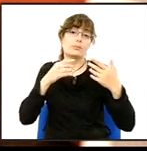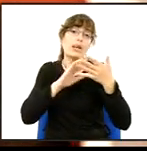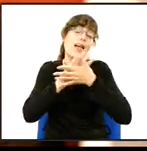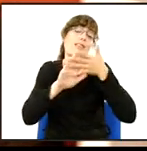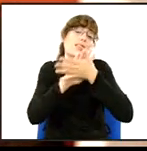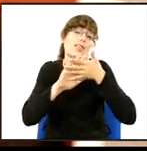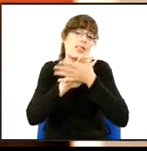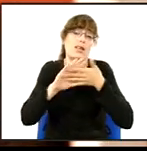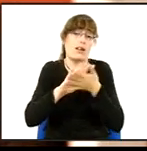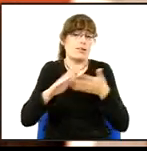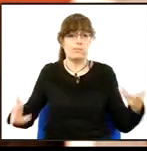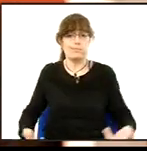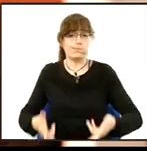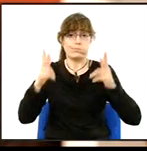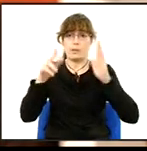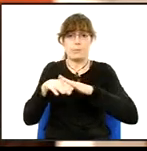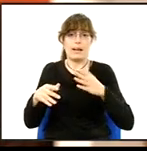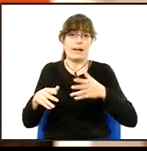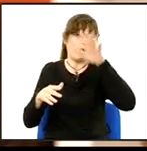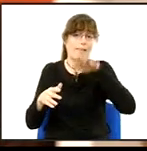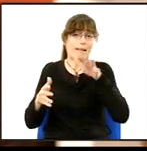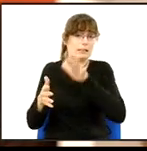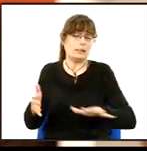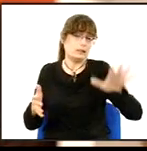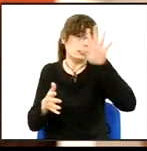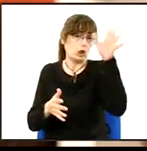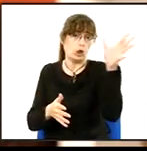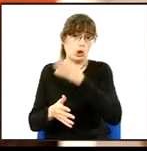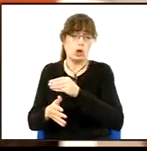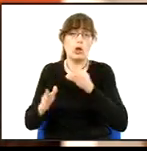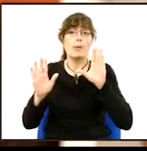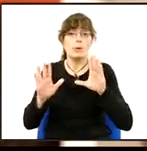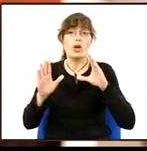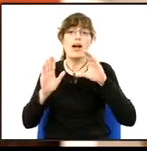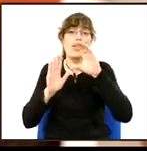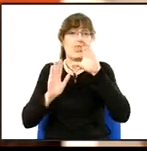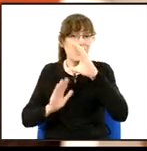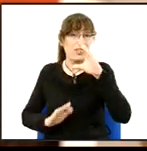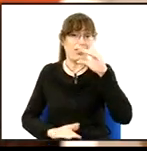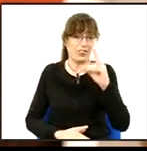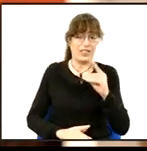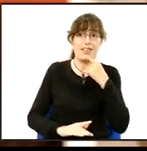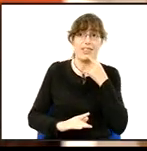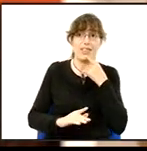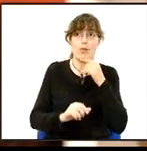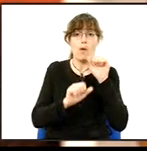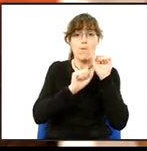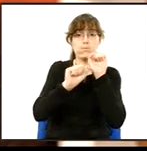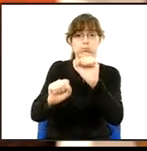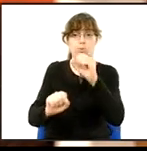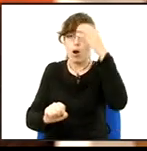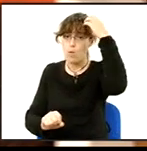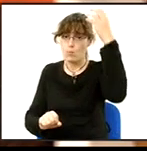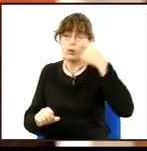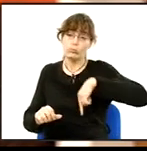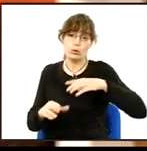opcions de tots els catalans. Però pel que fa a l'apartat FEID, que pretén rebutjar i condenar el cap d'Estat des del nostre